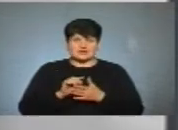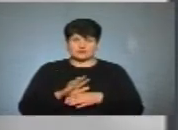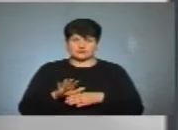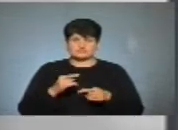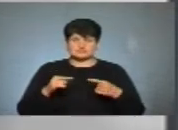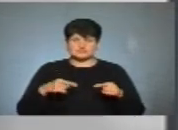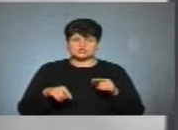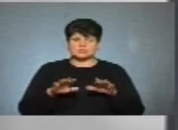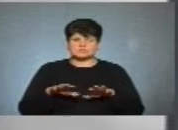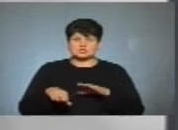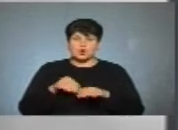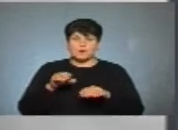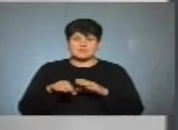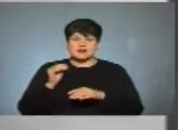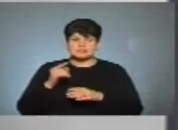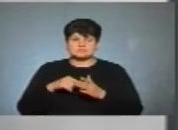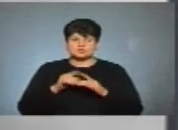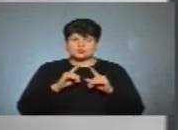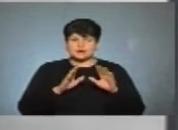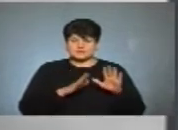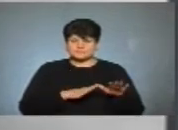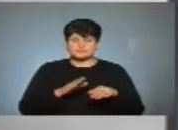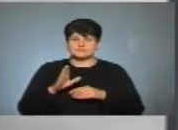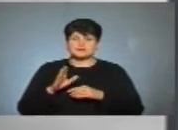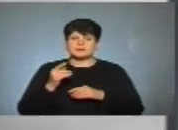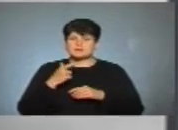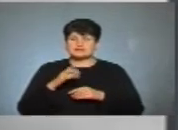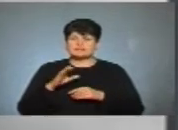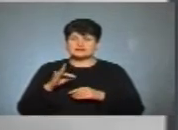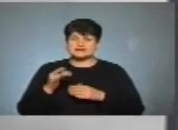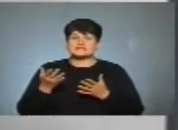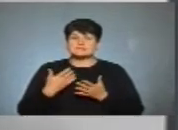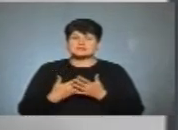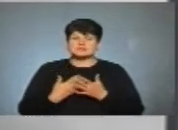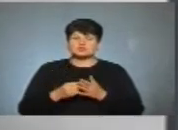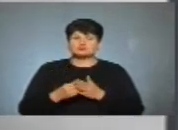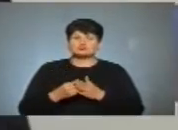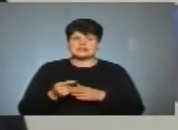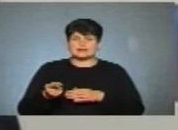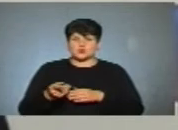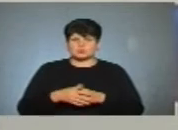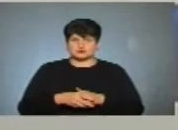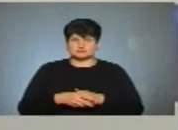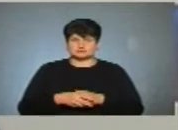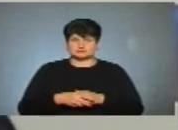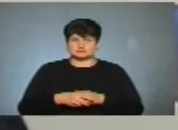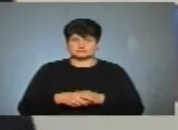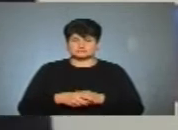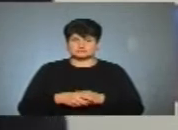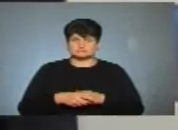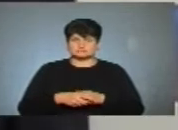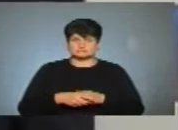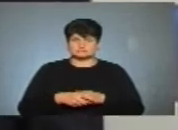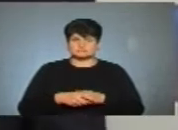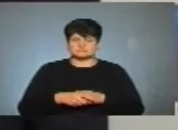інші посади обираються міською радою. Пане Василю, питання до вас, який приблизно бюджет Тернополя? Бюджет Тернополя,